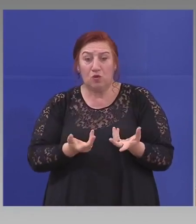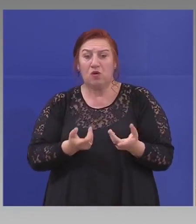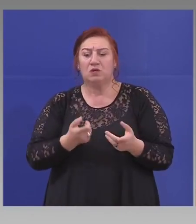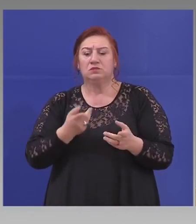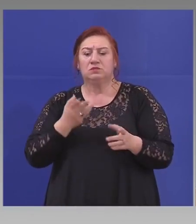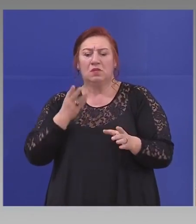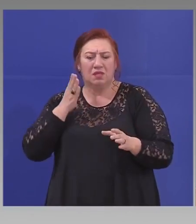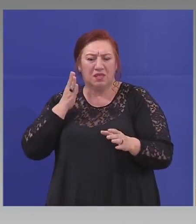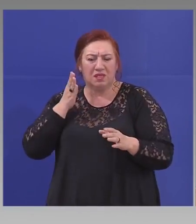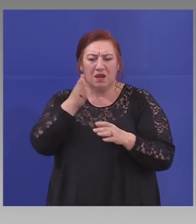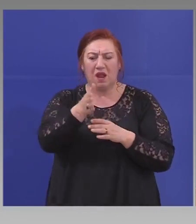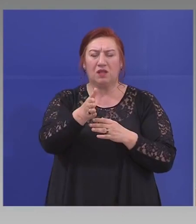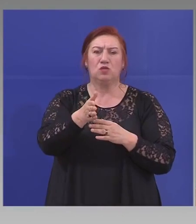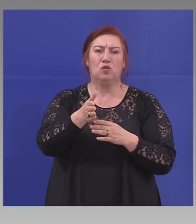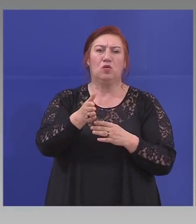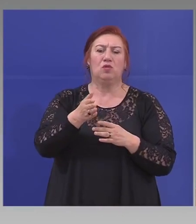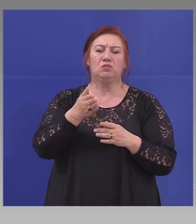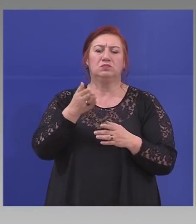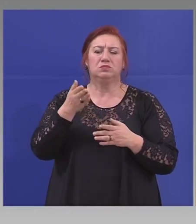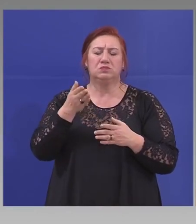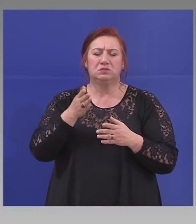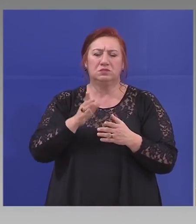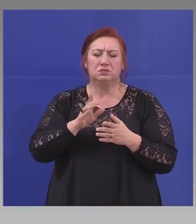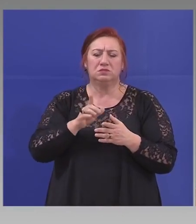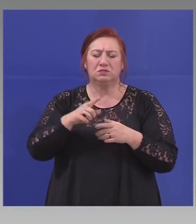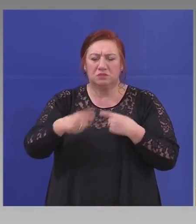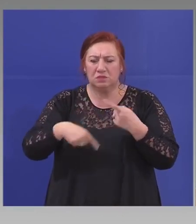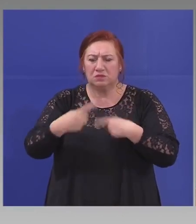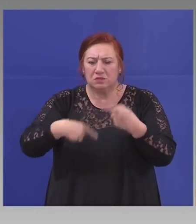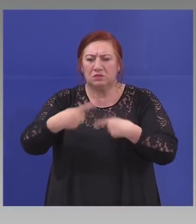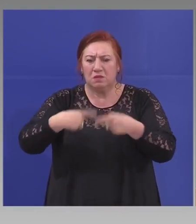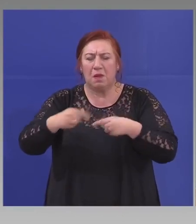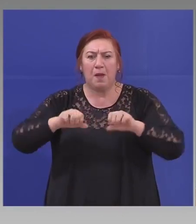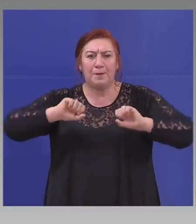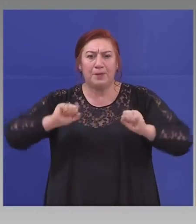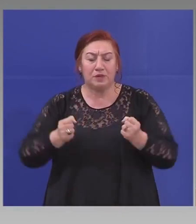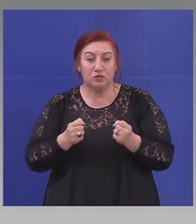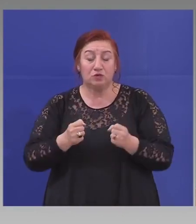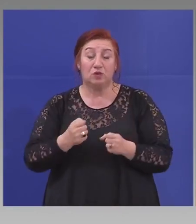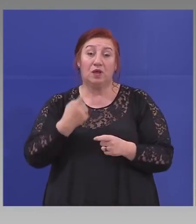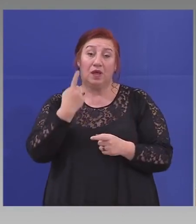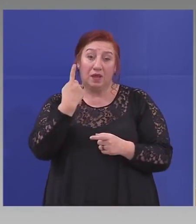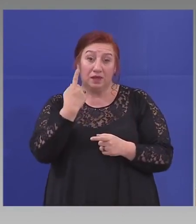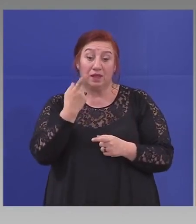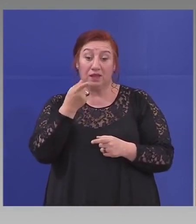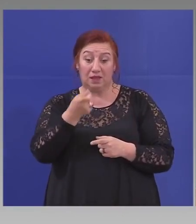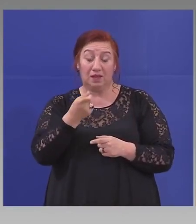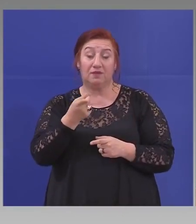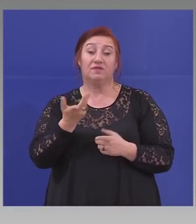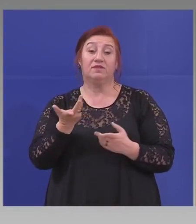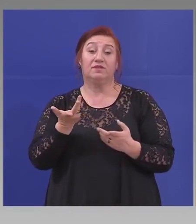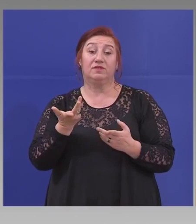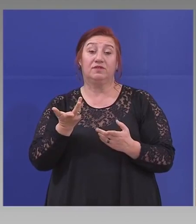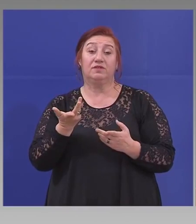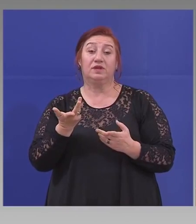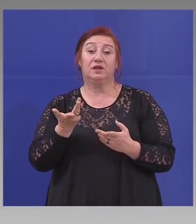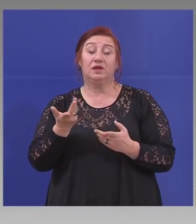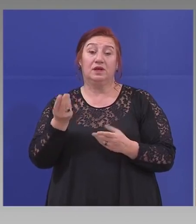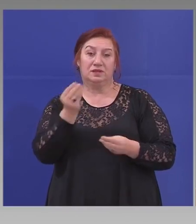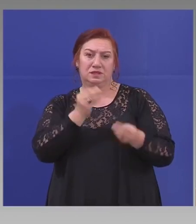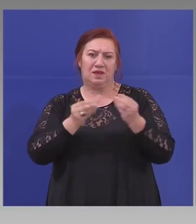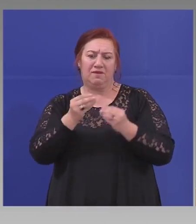директни скорости и обороти. Един такъв съвет, знаете, два дена